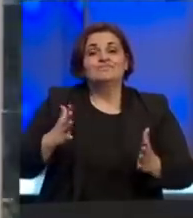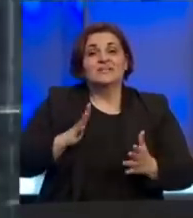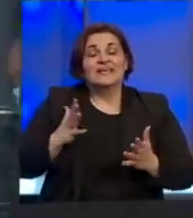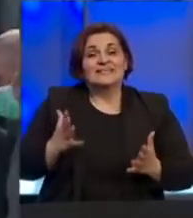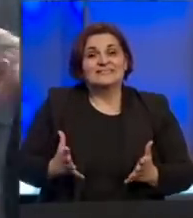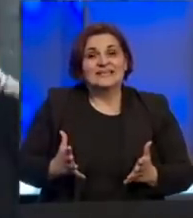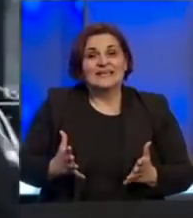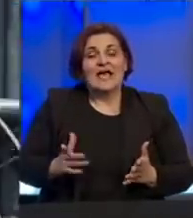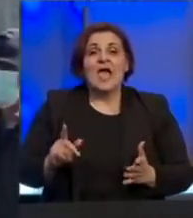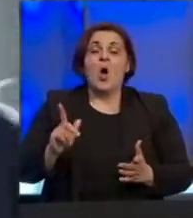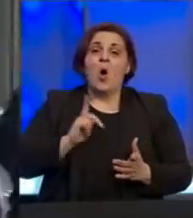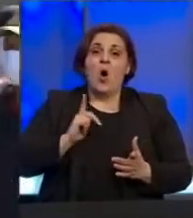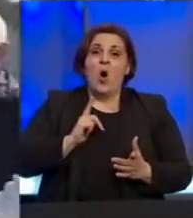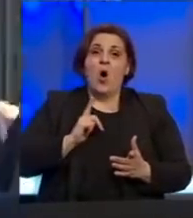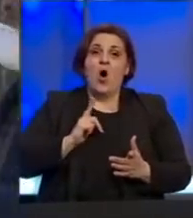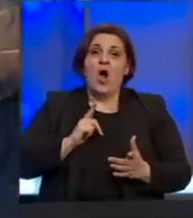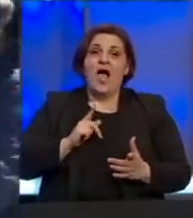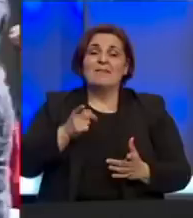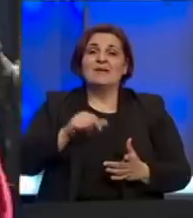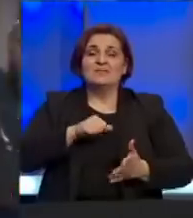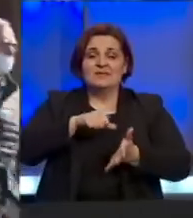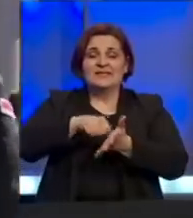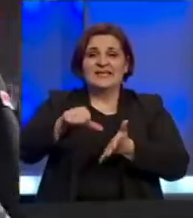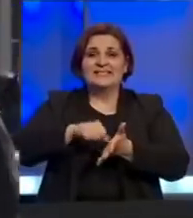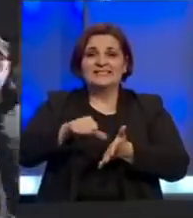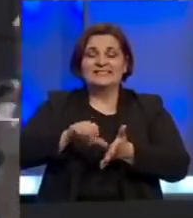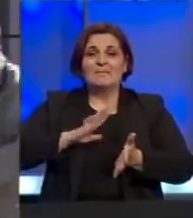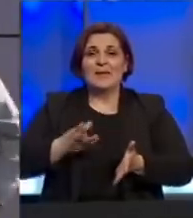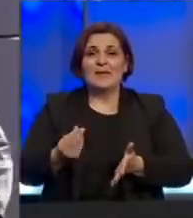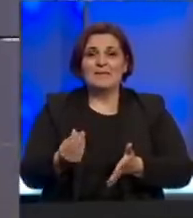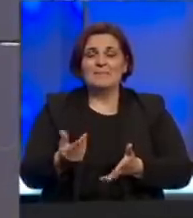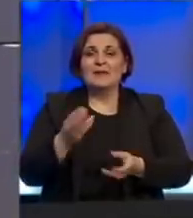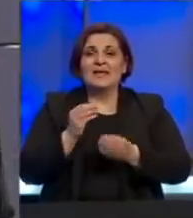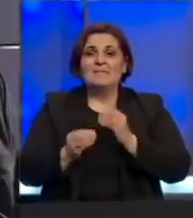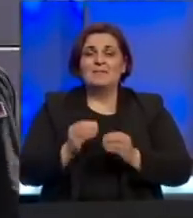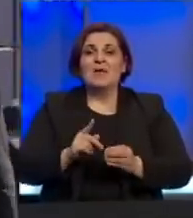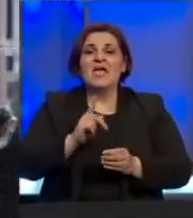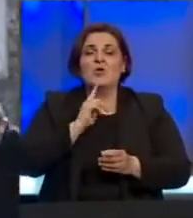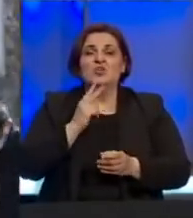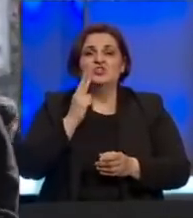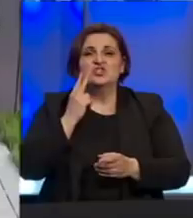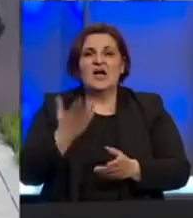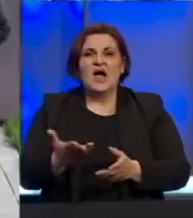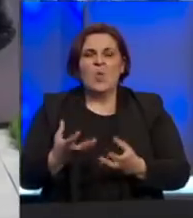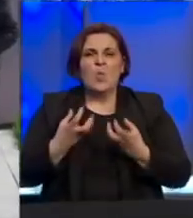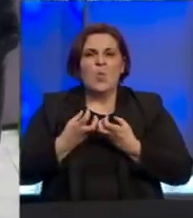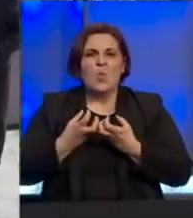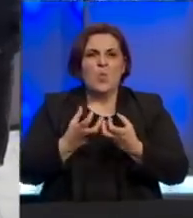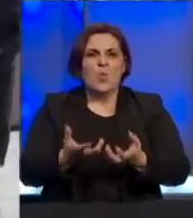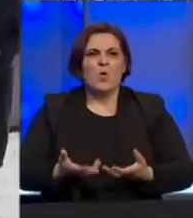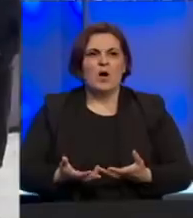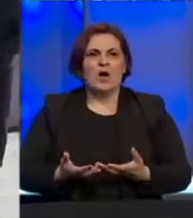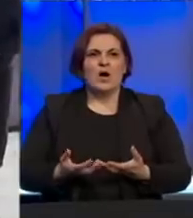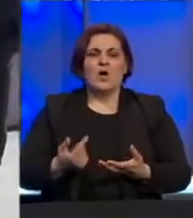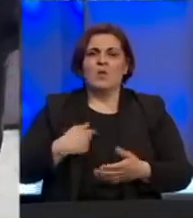očekivati je prilikom same isplate penzija i određene probleme koje će se ogledati u gužbama čekam Boga me